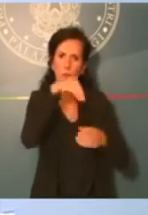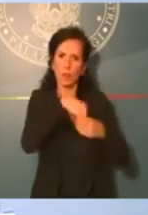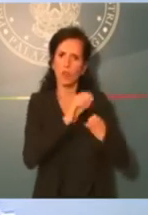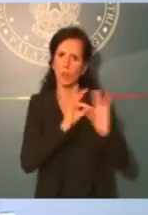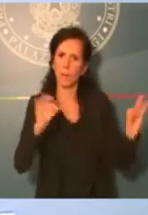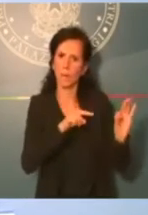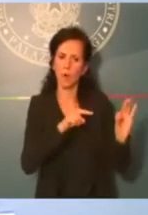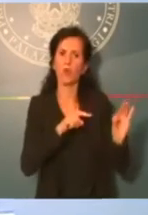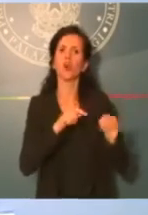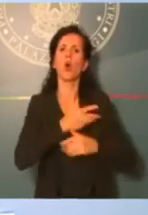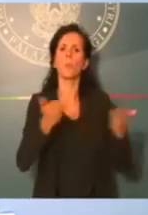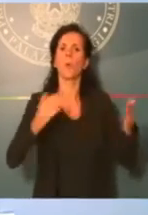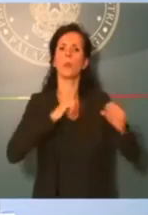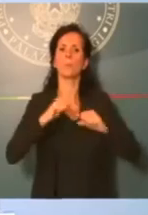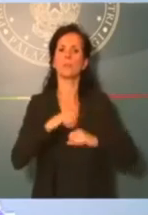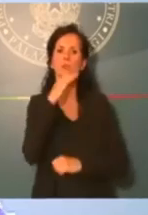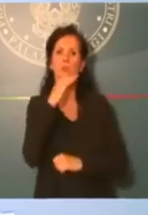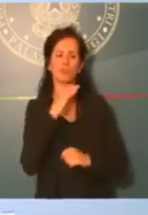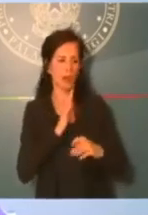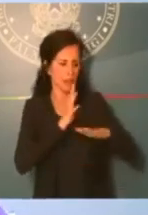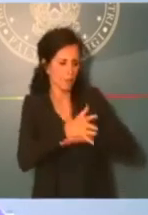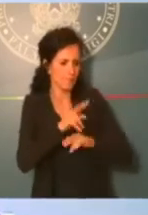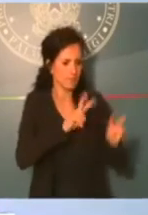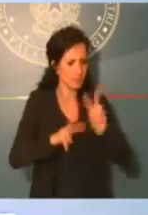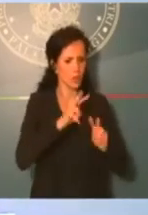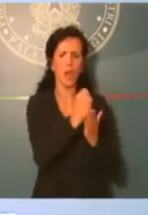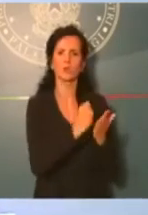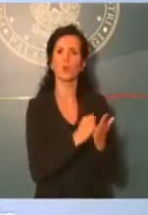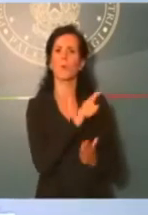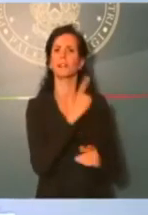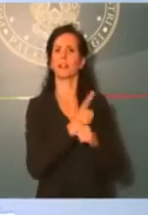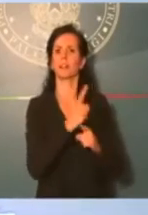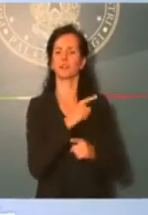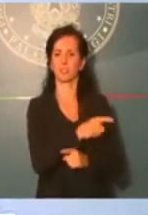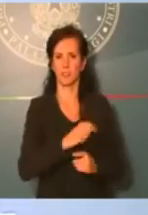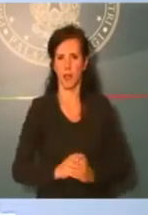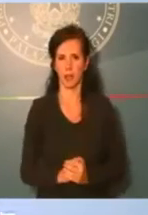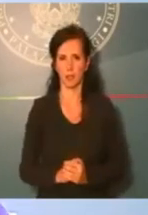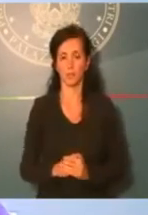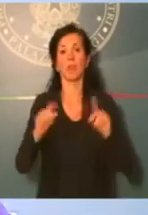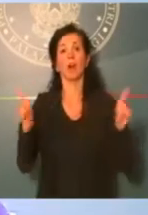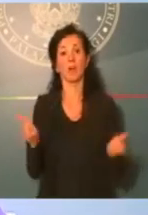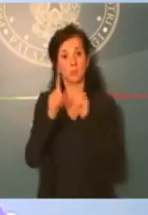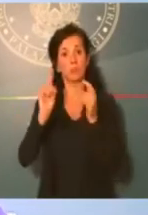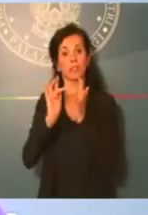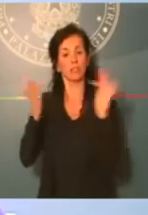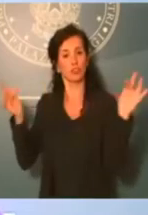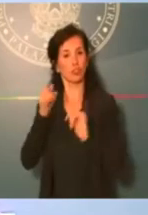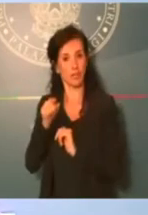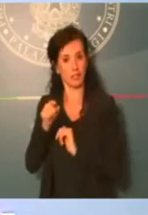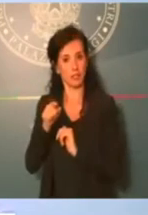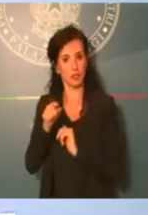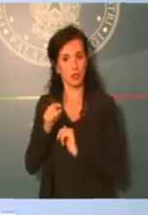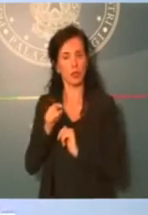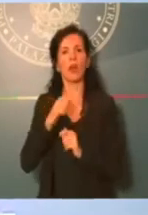i documenti che sono già in possesso di altre amministrazioni. Sempre sul fronte della digitalizzazione è importante il lavoro sulla